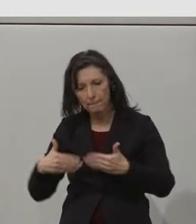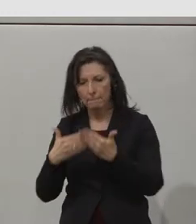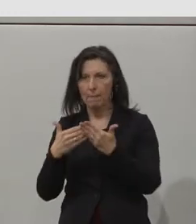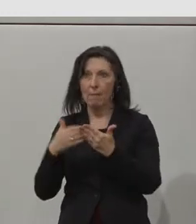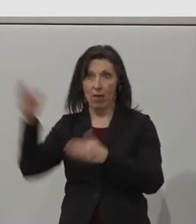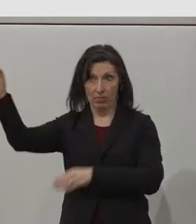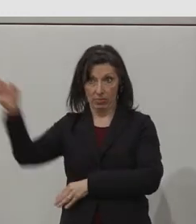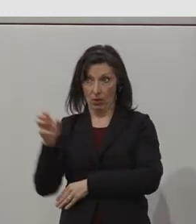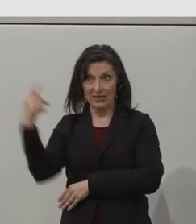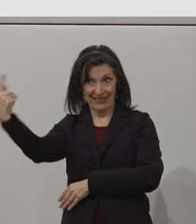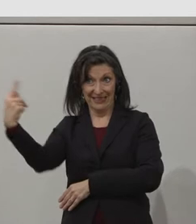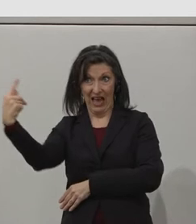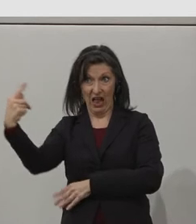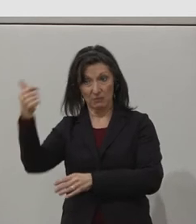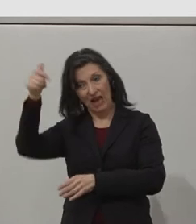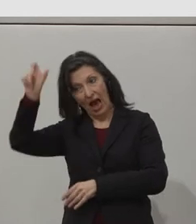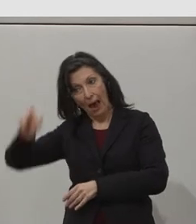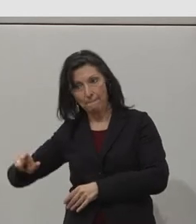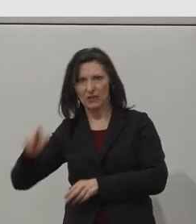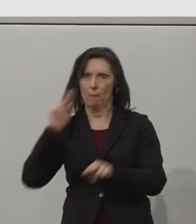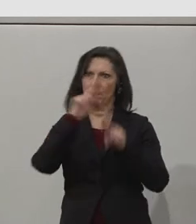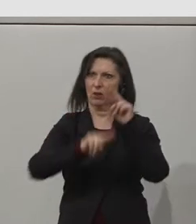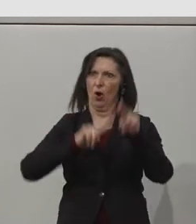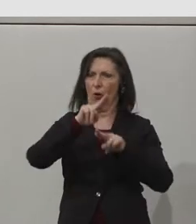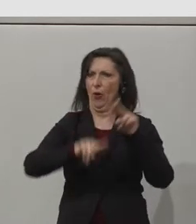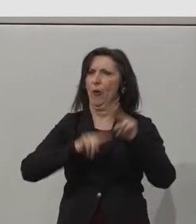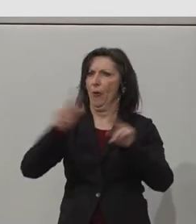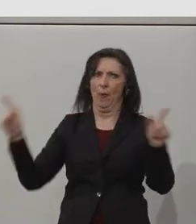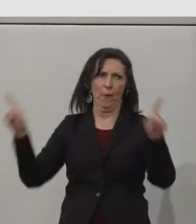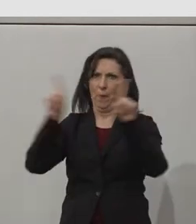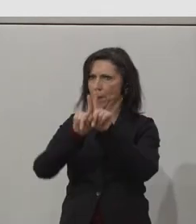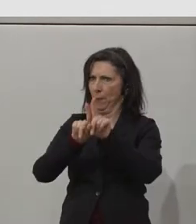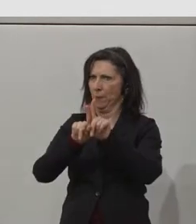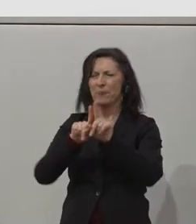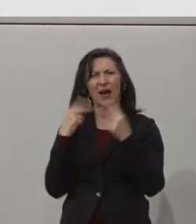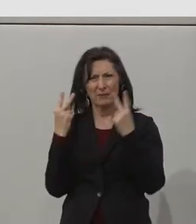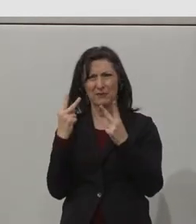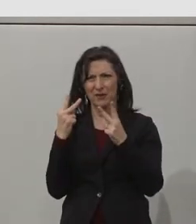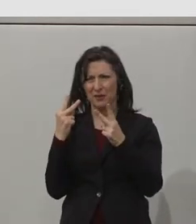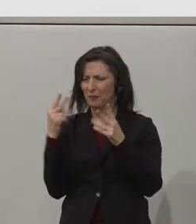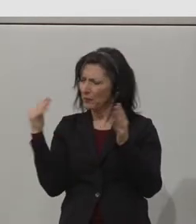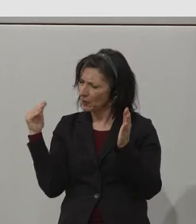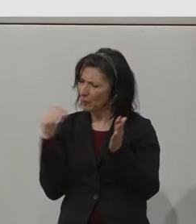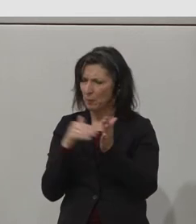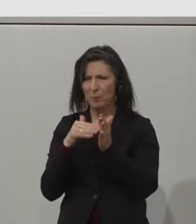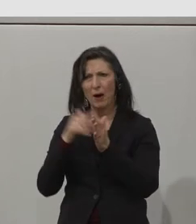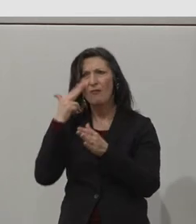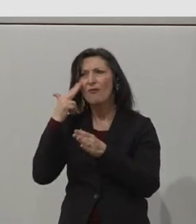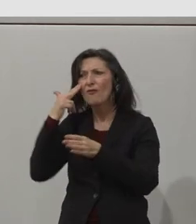that the support comes from within. You can obviously see some pictures of some of our